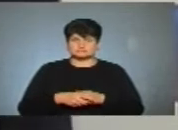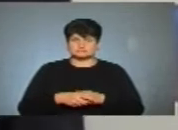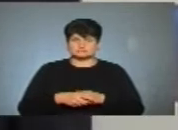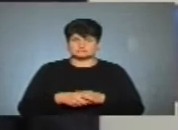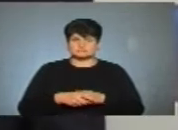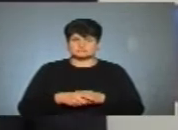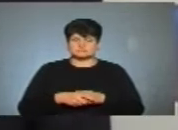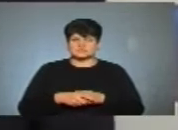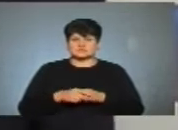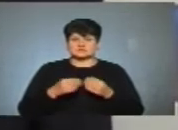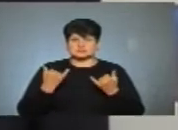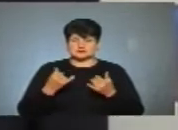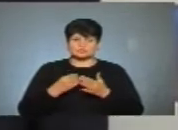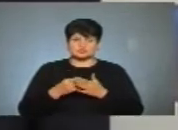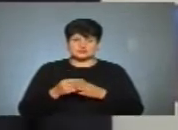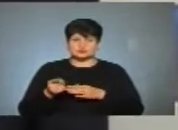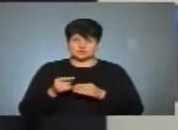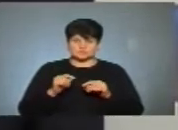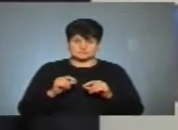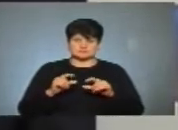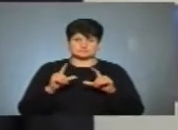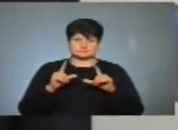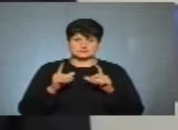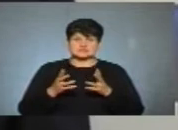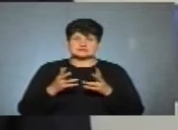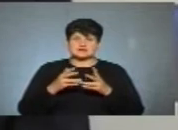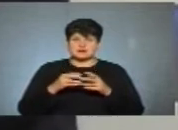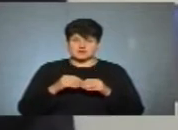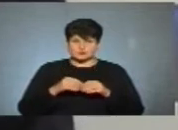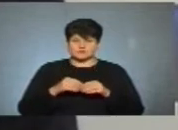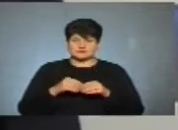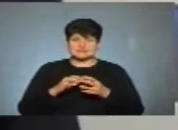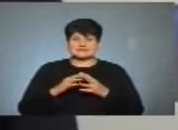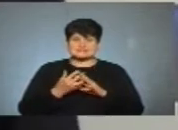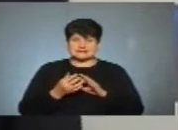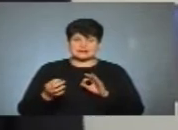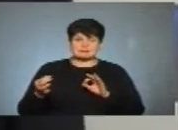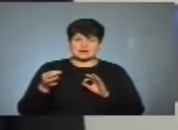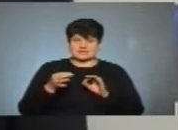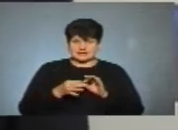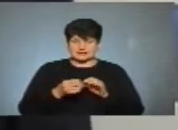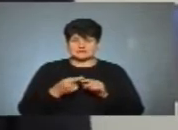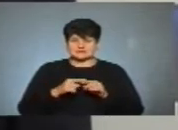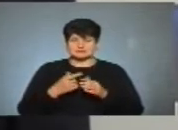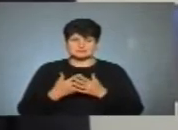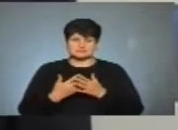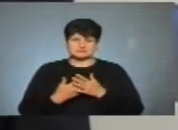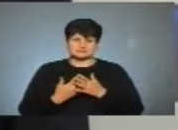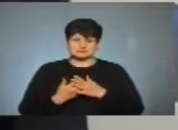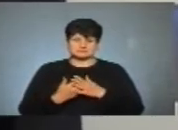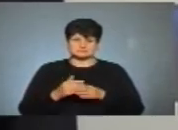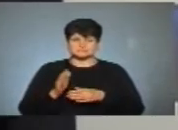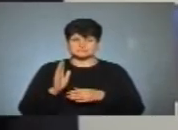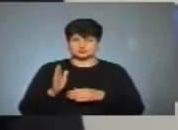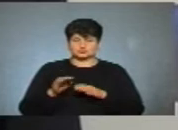зараз, до речі, суттєво зросте за рахунок, ну, і сіл, які приєдналися, це десь приблизно буде